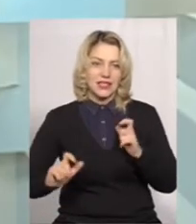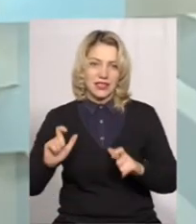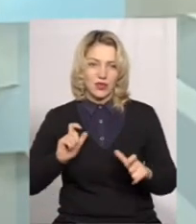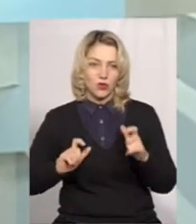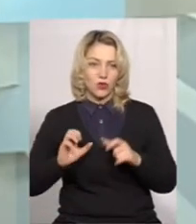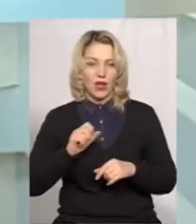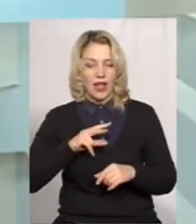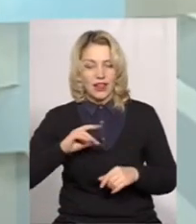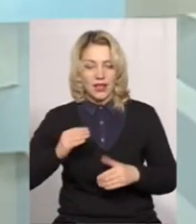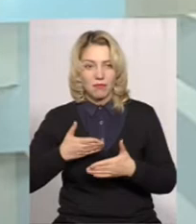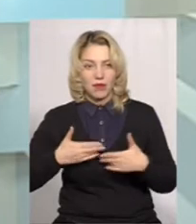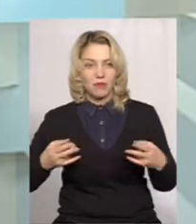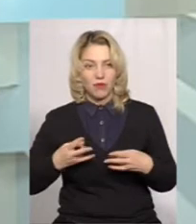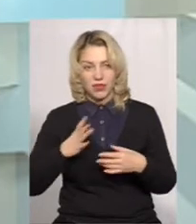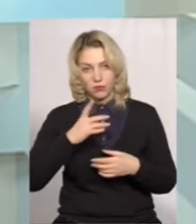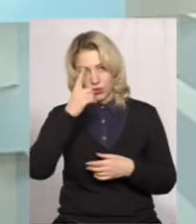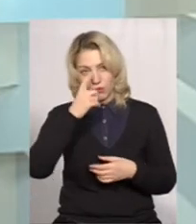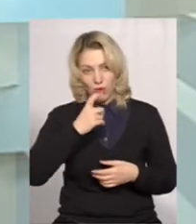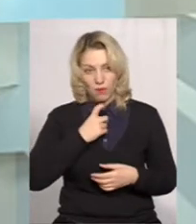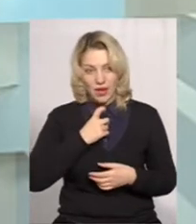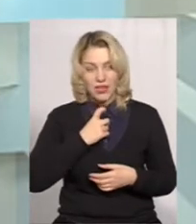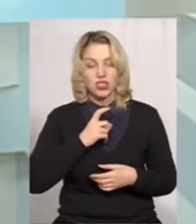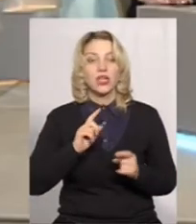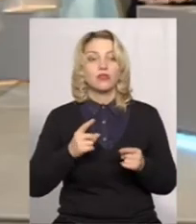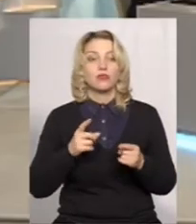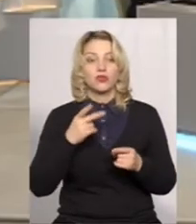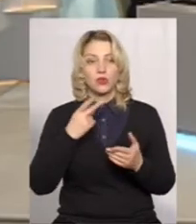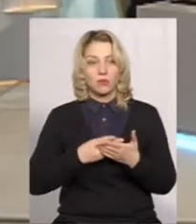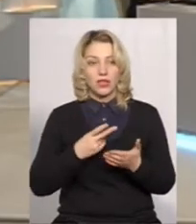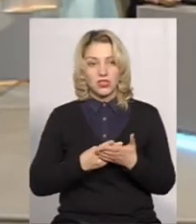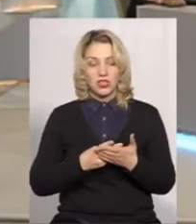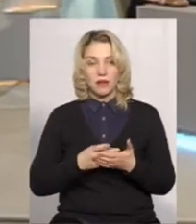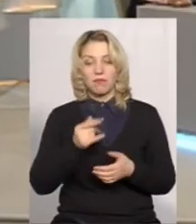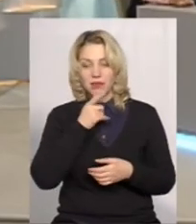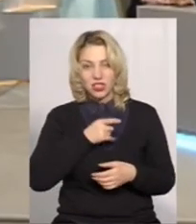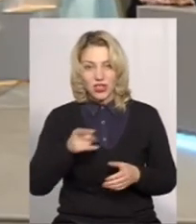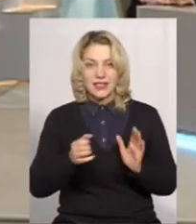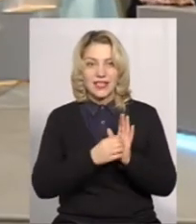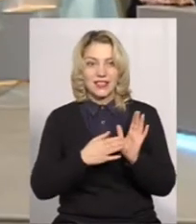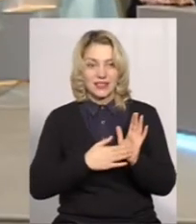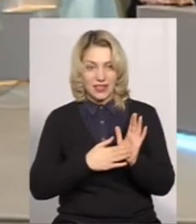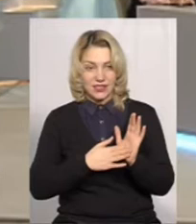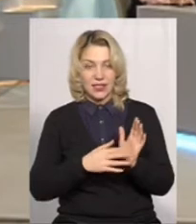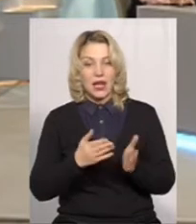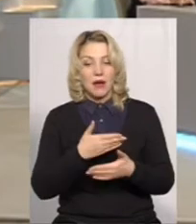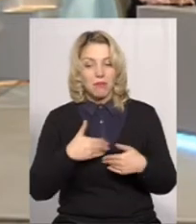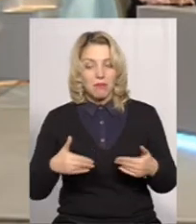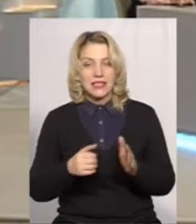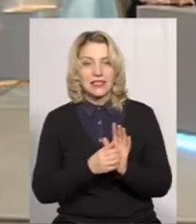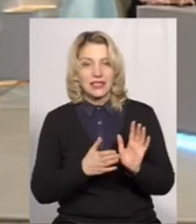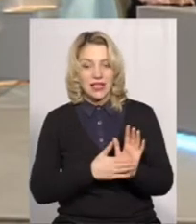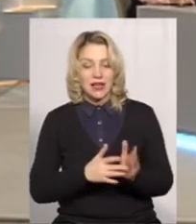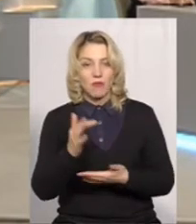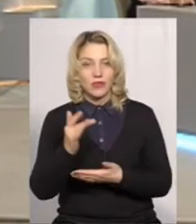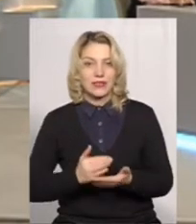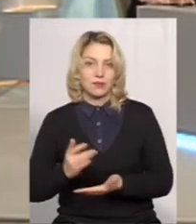Але ми маємо бути попереджені, бо передбачити, що під час реєстрації ми складаємо